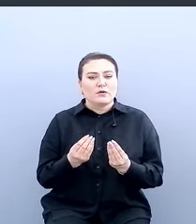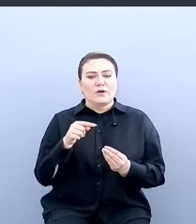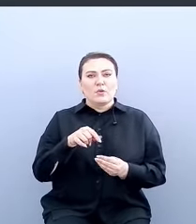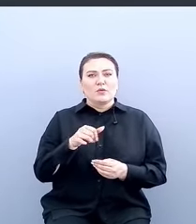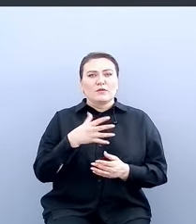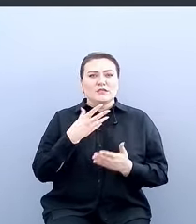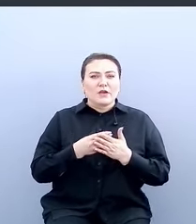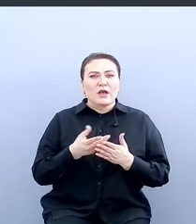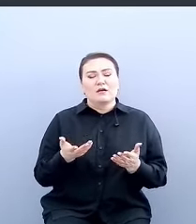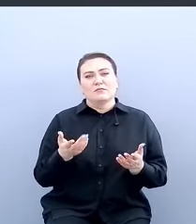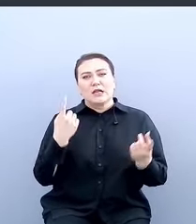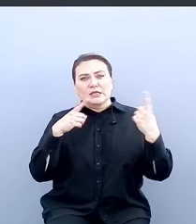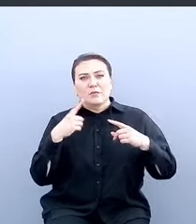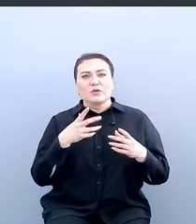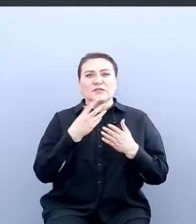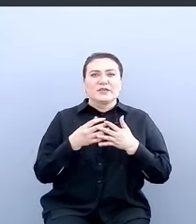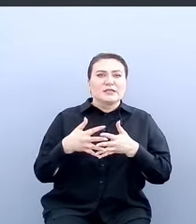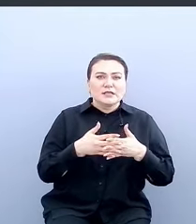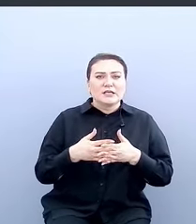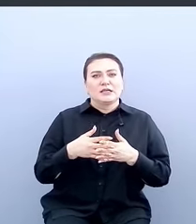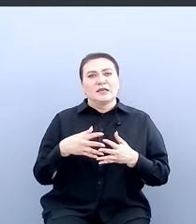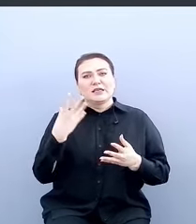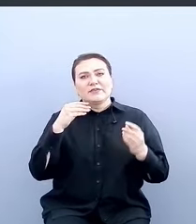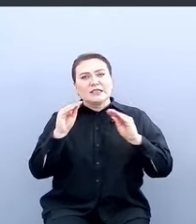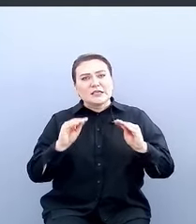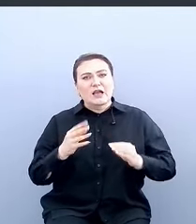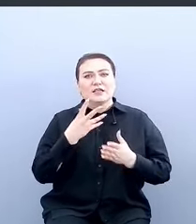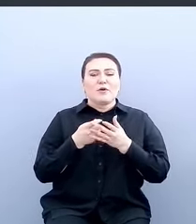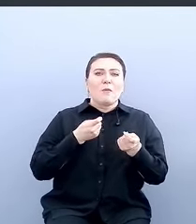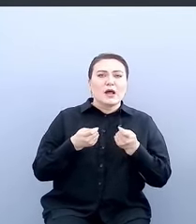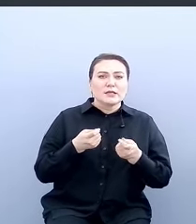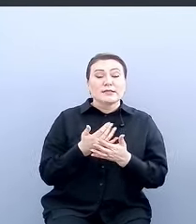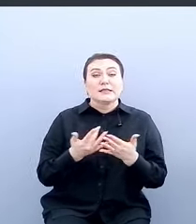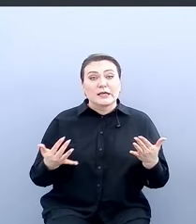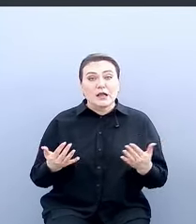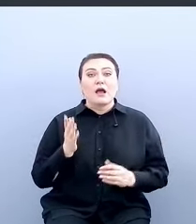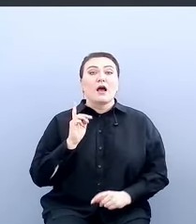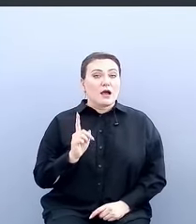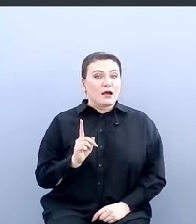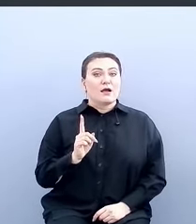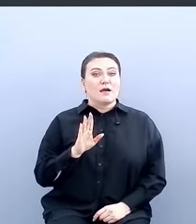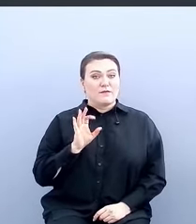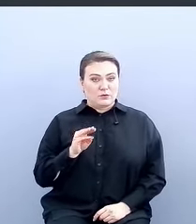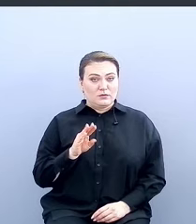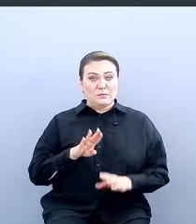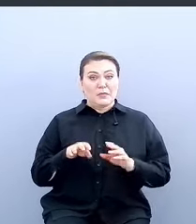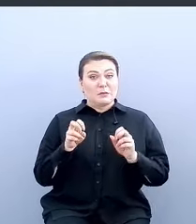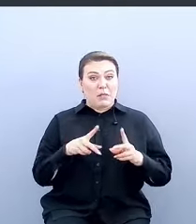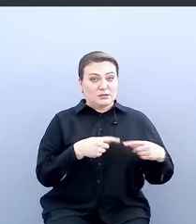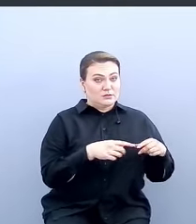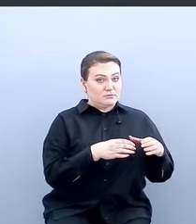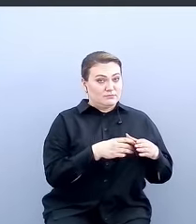админы СРГИ, свои дизайнеры, свой маркетинг и так далее. А вот безопасность, она